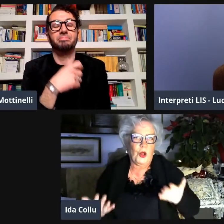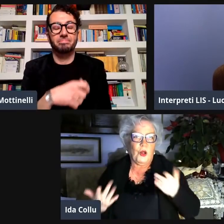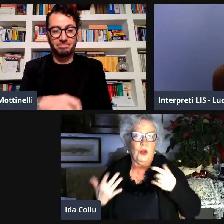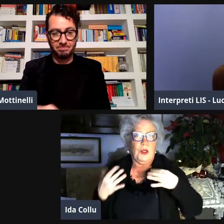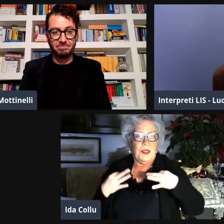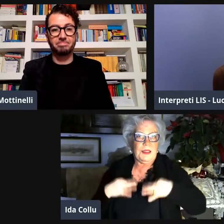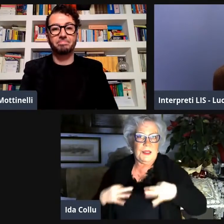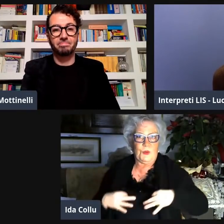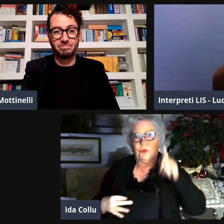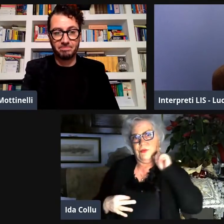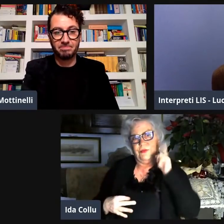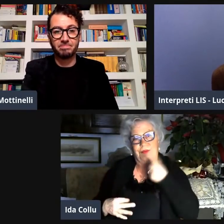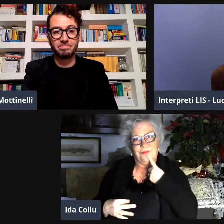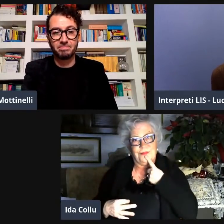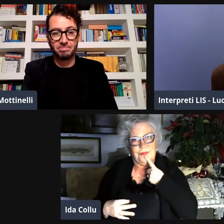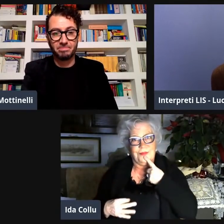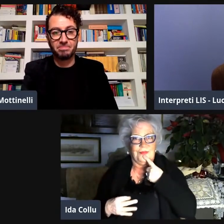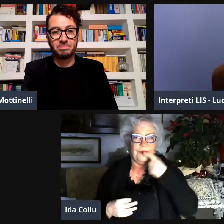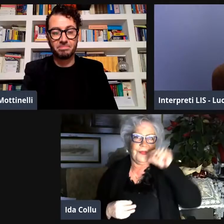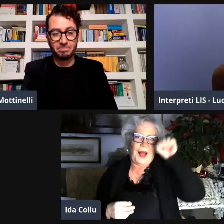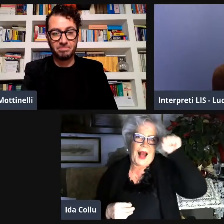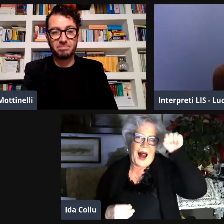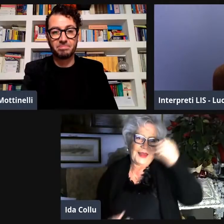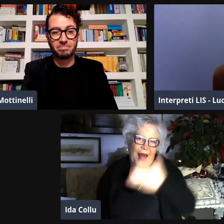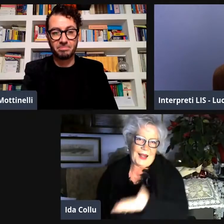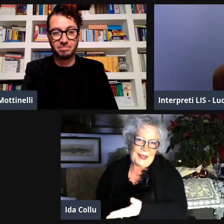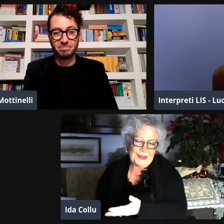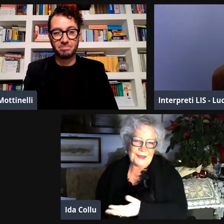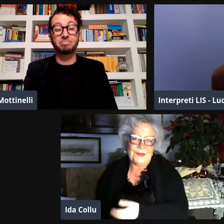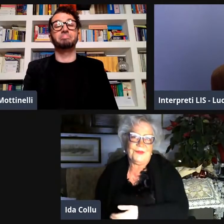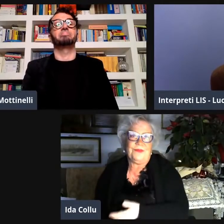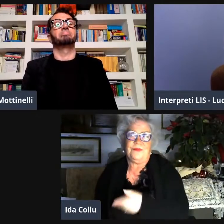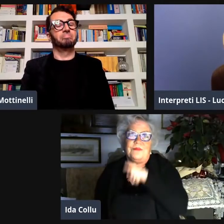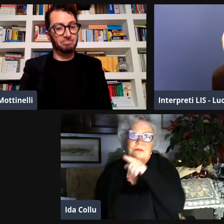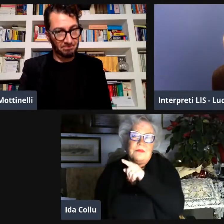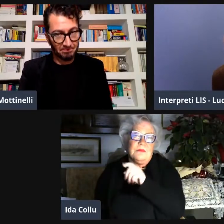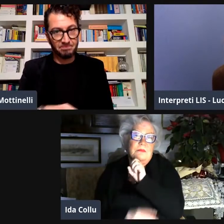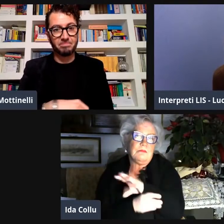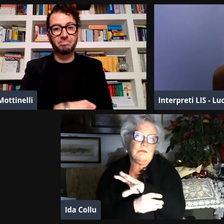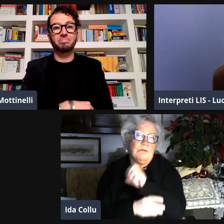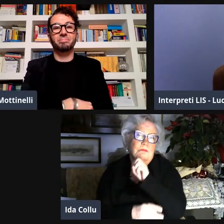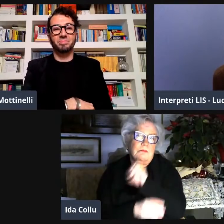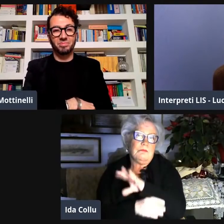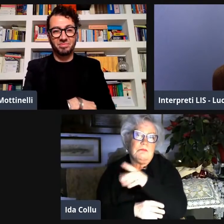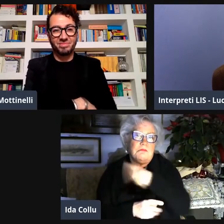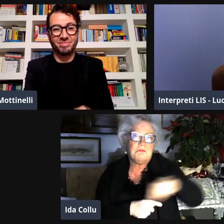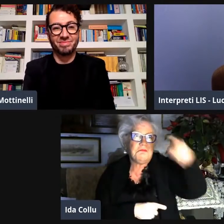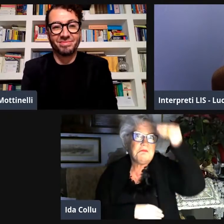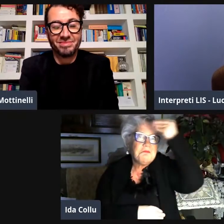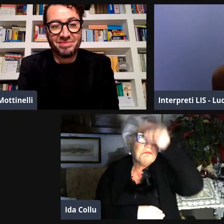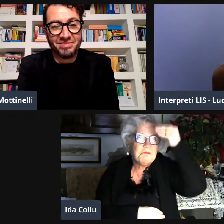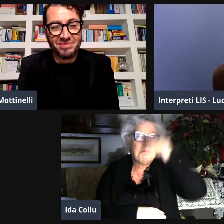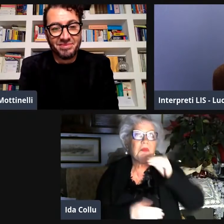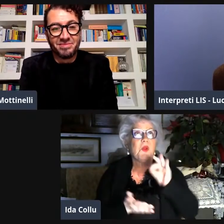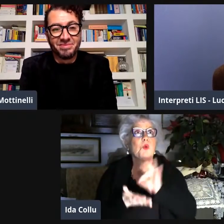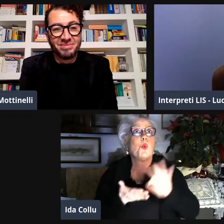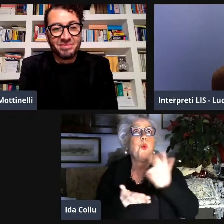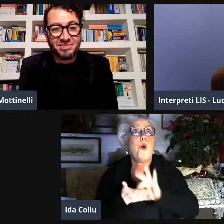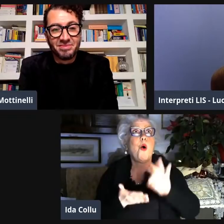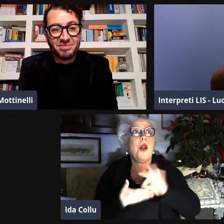quindi sono stati costretti, diciamo, a mandarmi in istituto, all'istituto per i sordi, a Cagliari. E lì